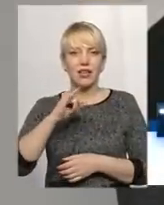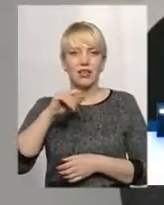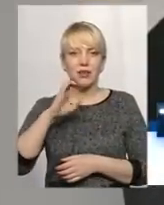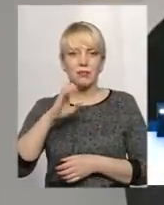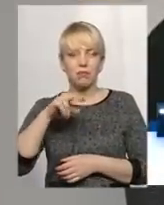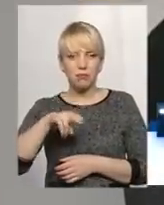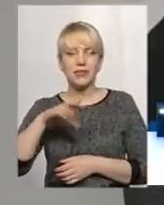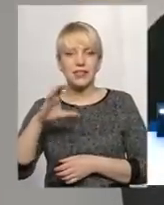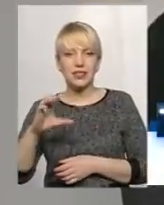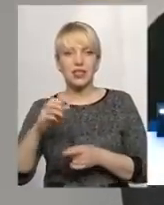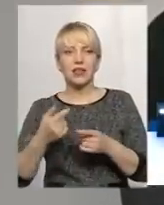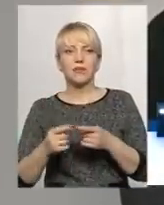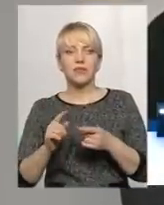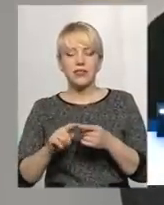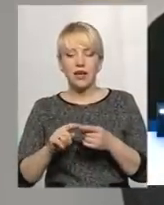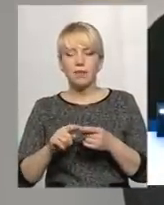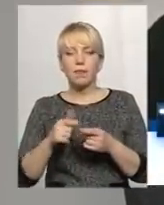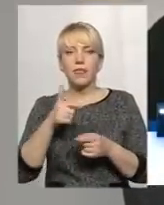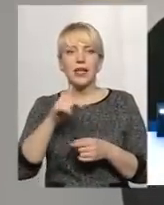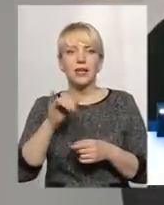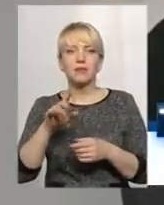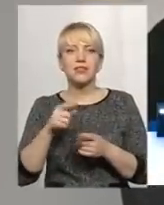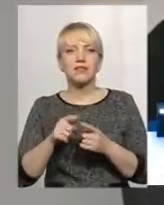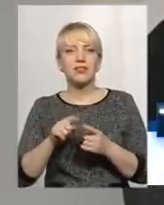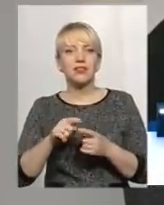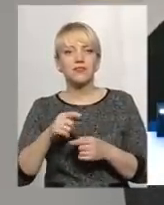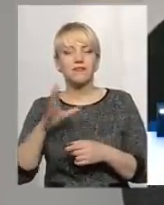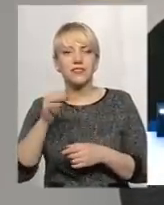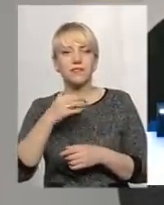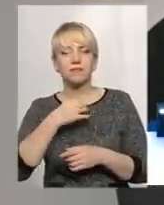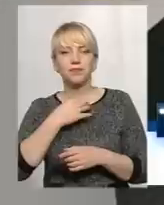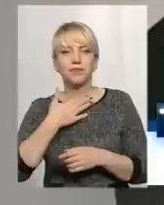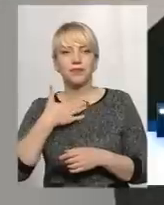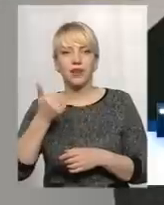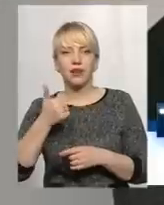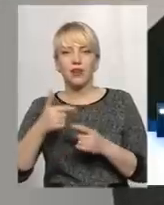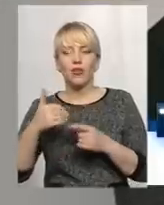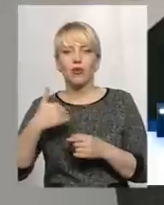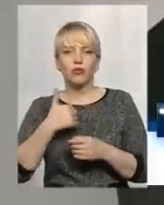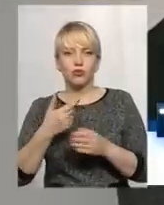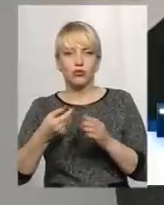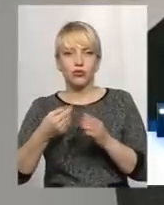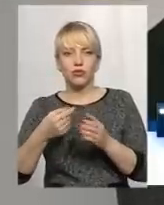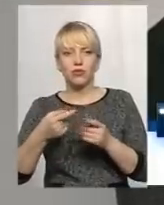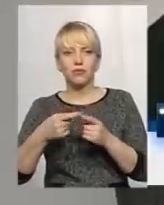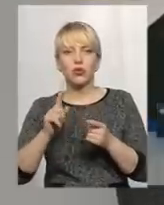залягає сама Печера, це є гіпс. Цей гіпс є лакомим шматком для наших можливостей та людей, які займаються кар'єрним бізнесом. І